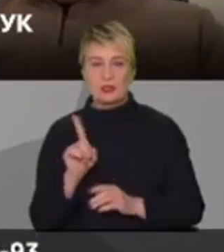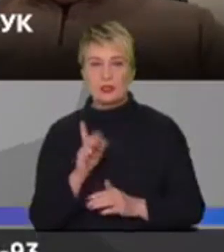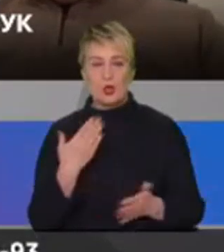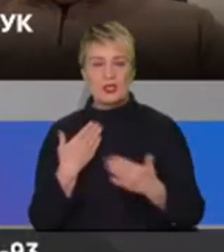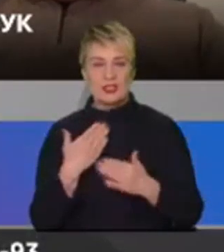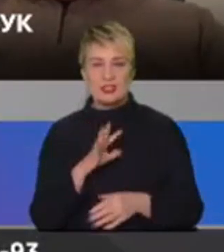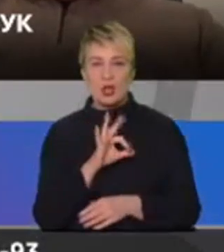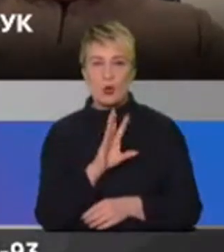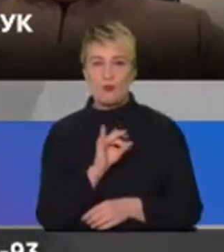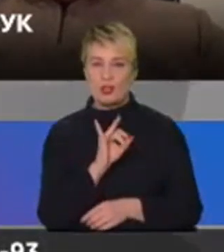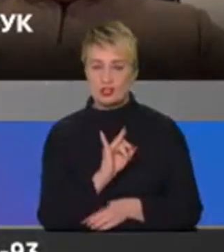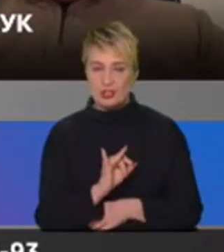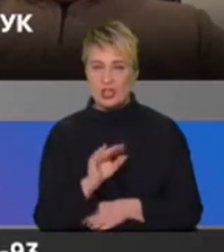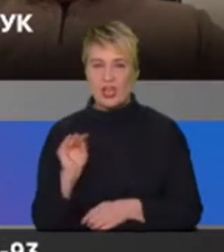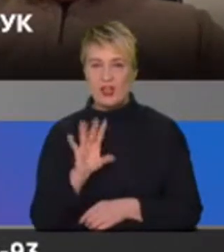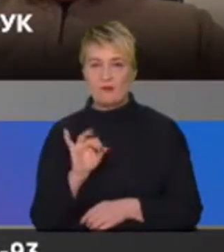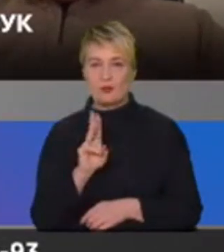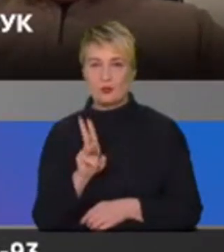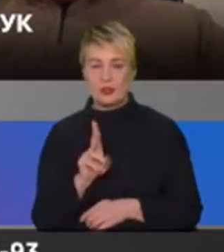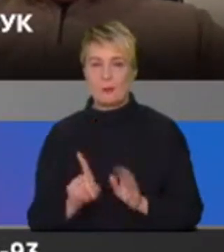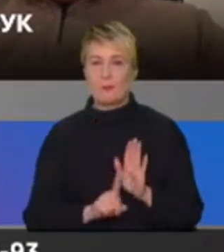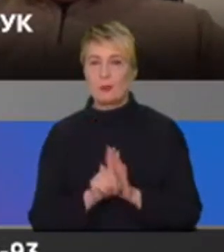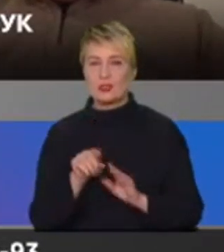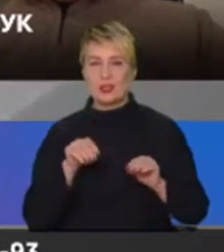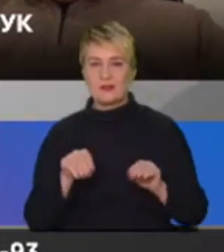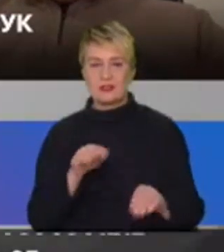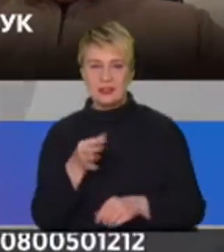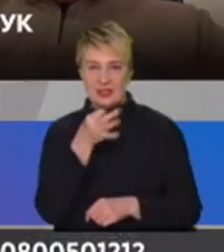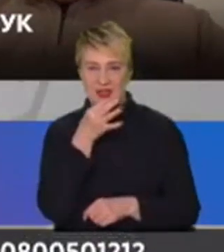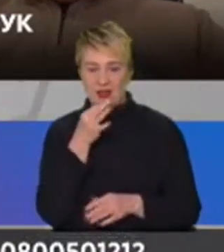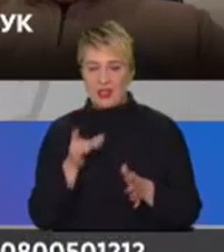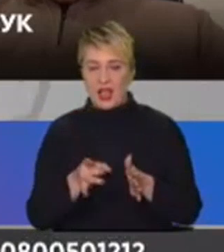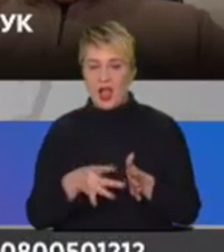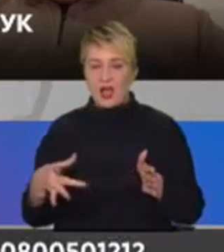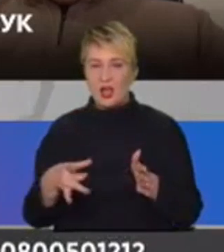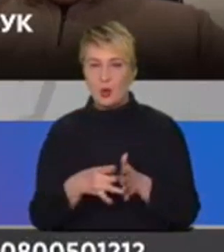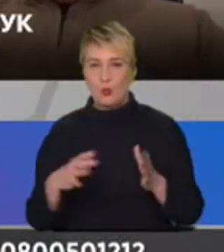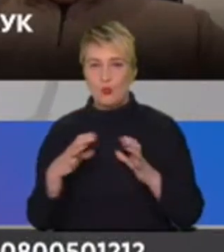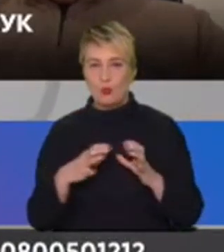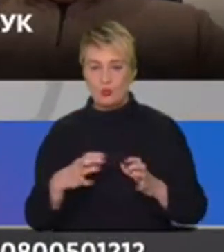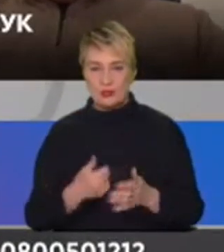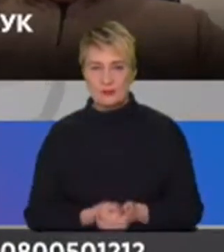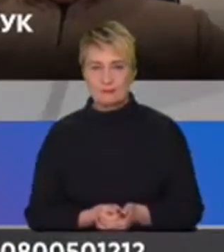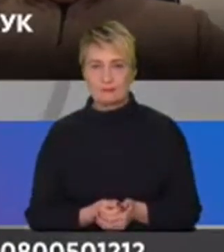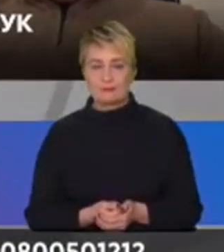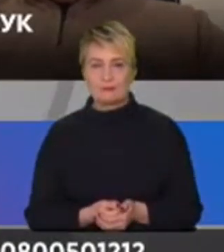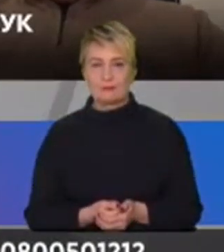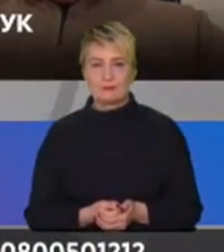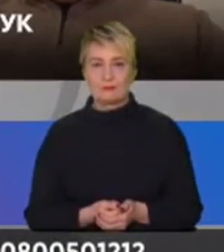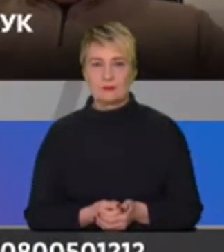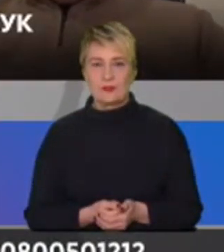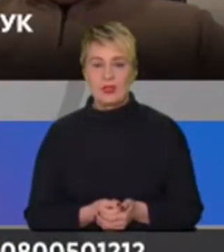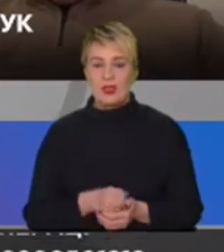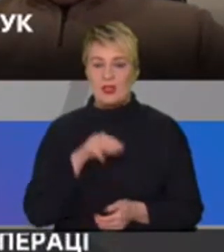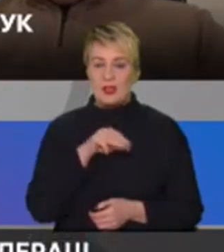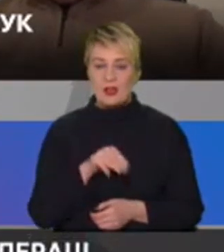вчера стали висевати ранній арбуз в кассет і в торф, для того, щоб